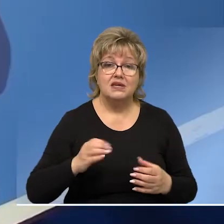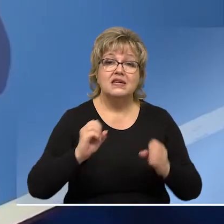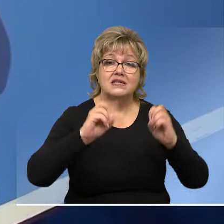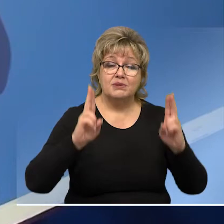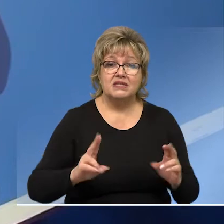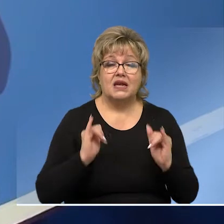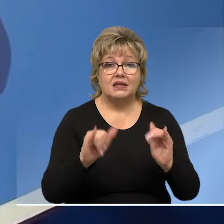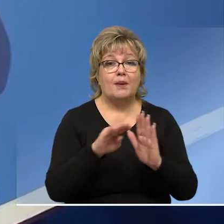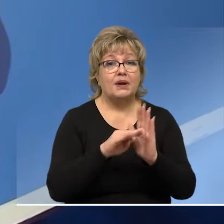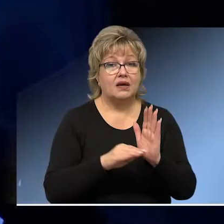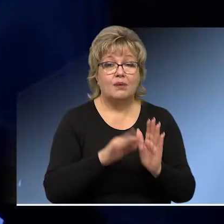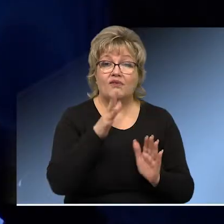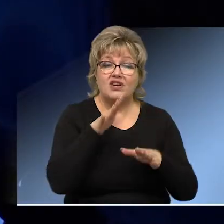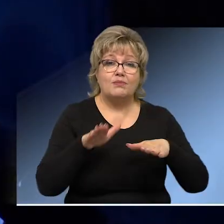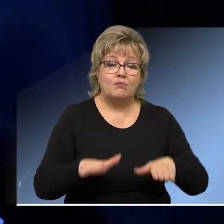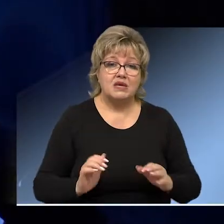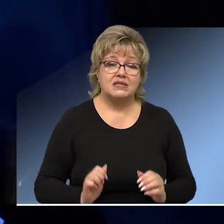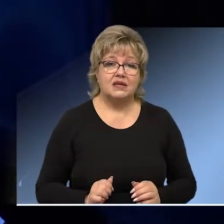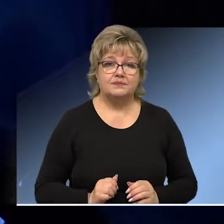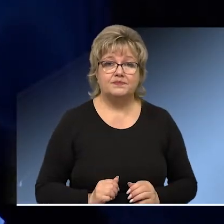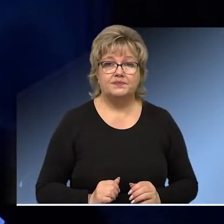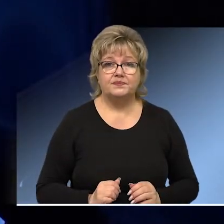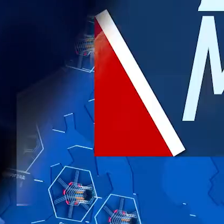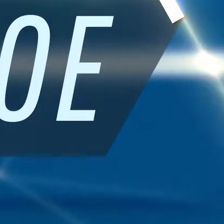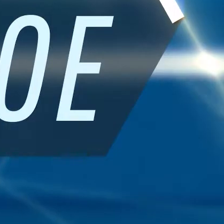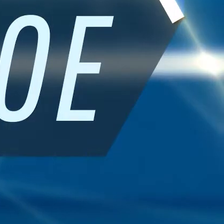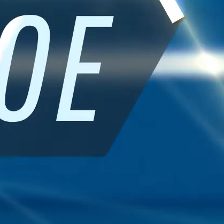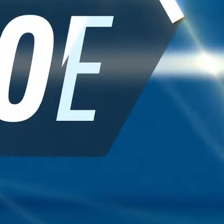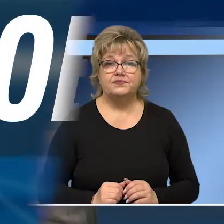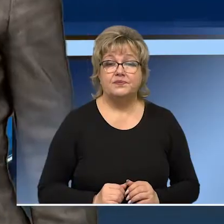Галина Соколова, Артем Мирошников. Специально для программы «Время местное».